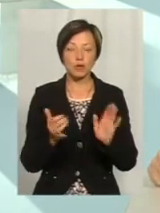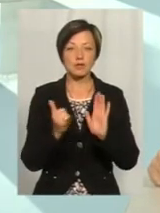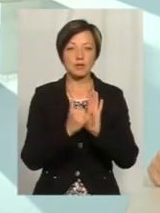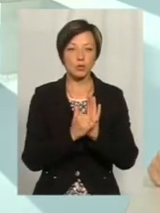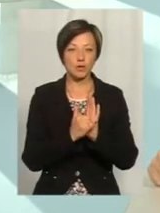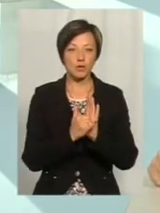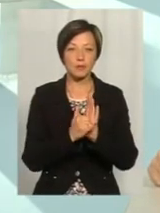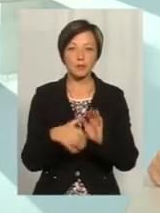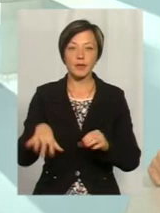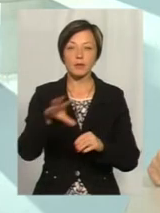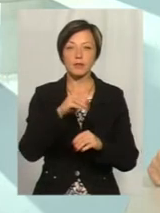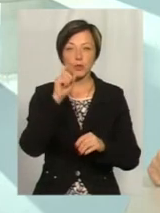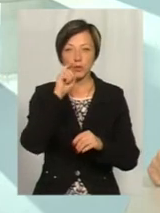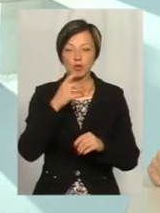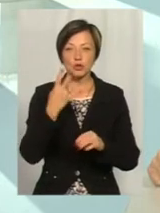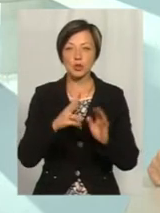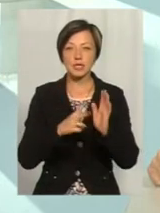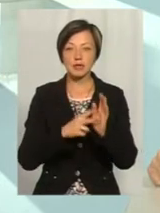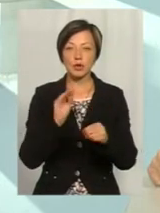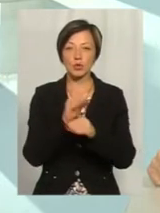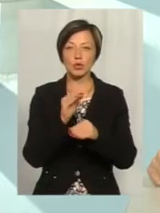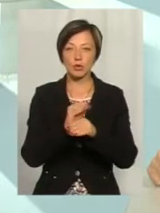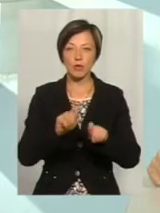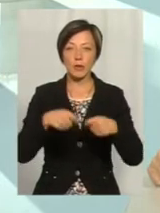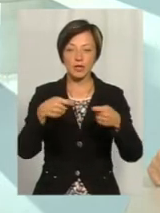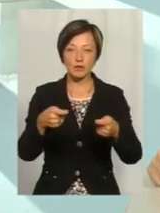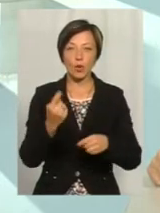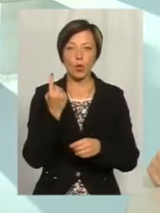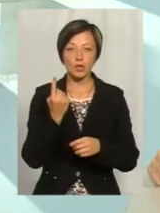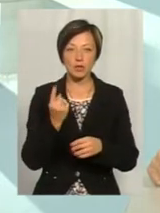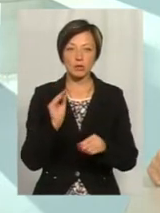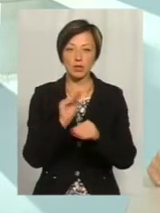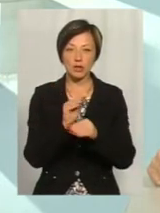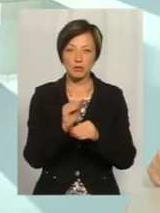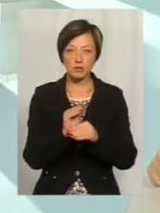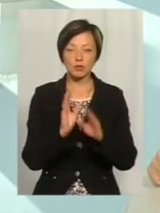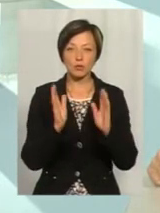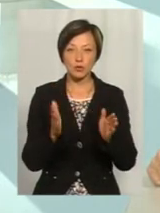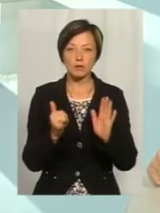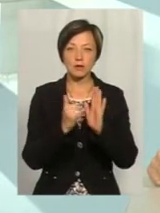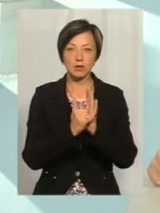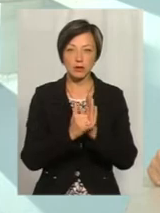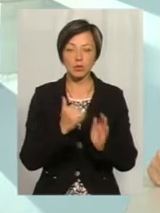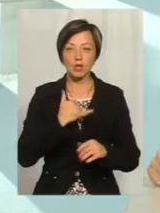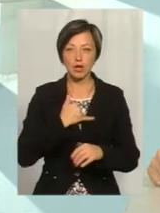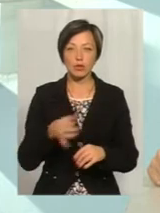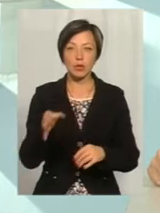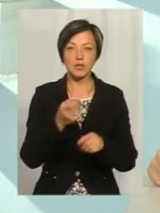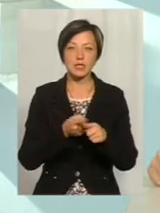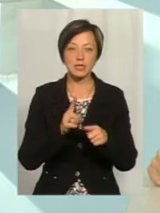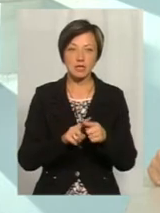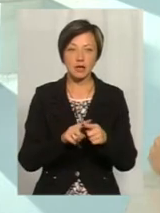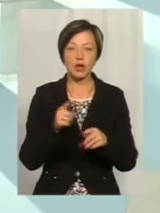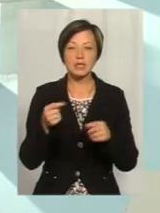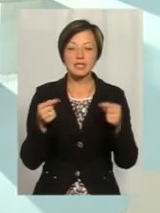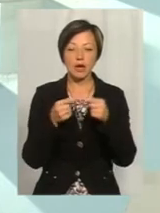по всій території України 47 додаткових передавачів і один додатковий передавач буде встановлено у нашій області, це саме у